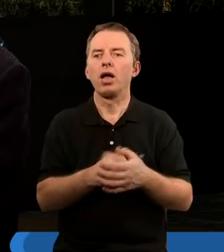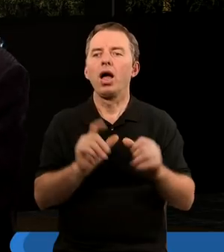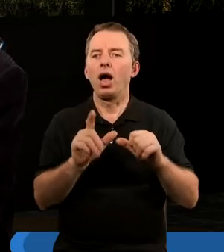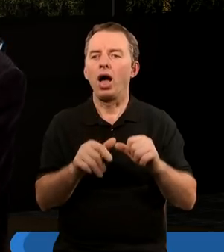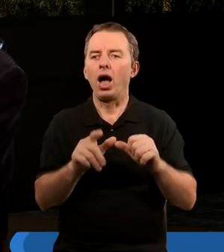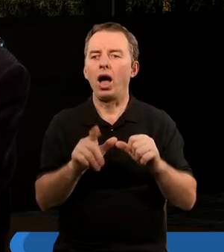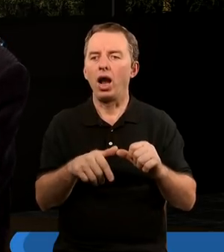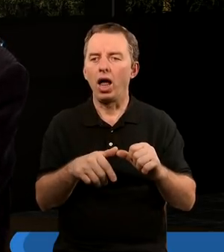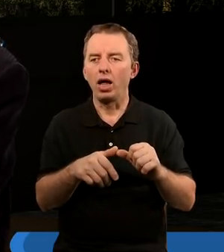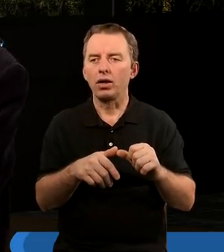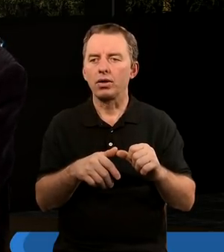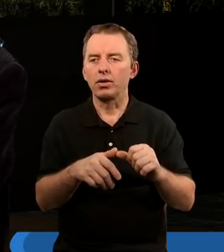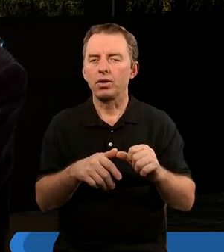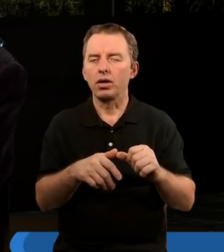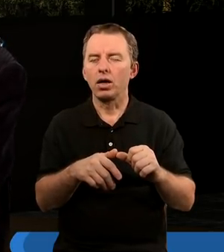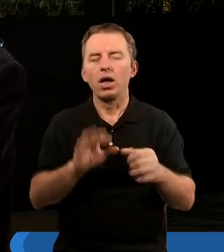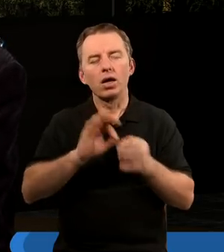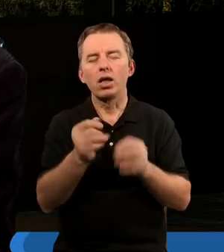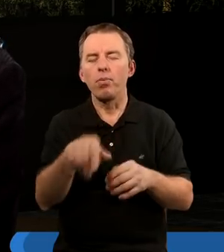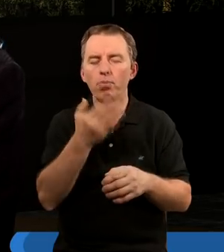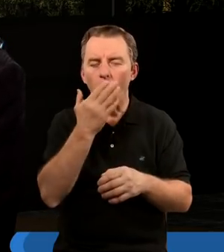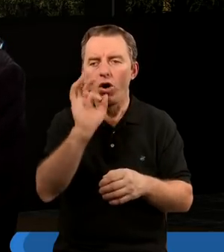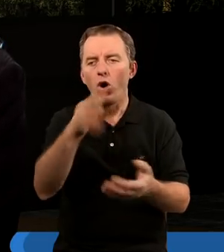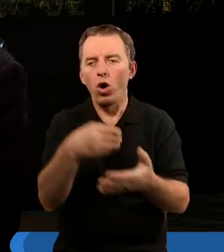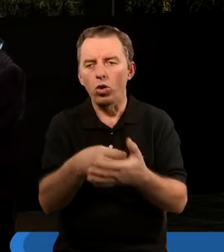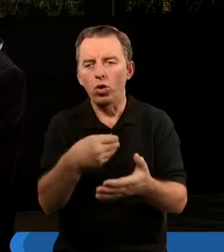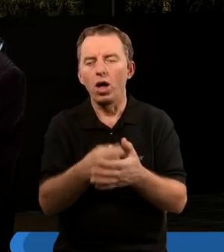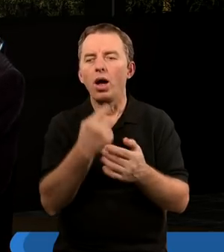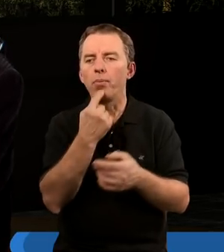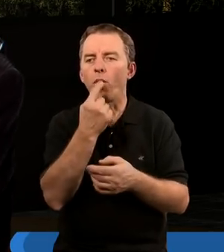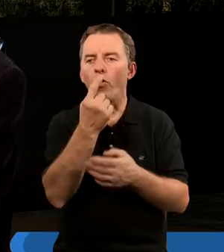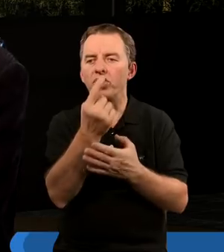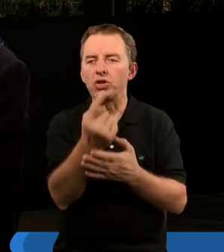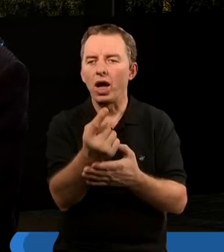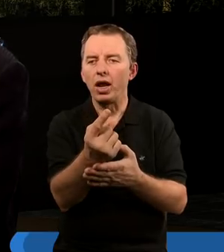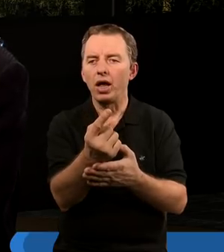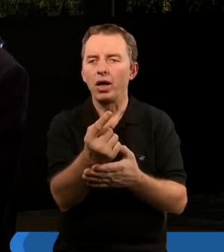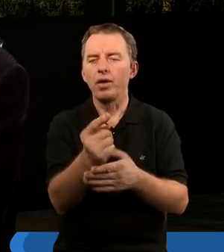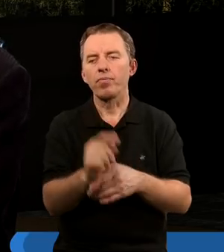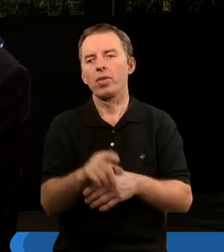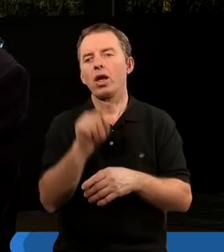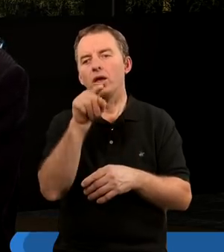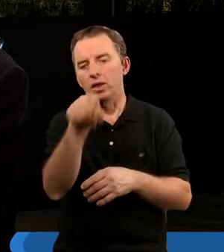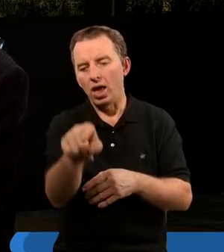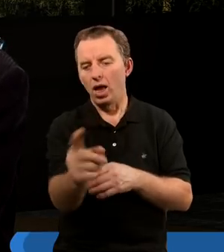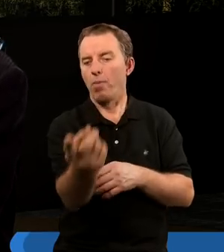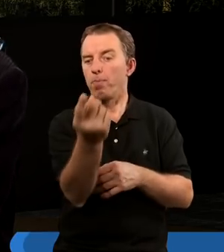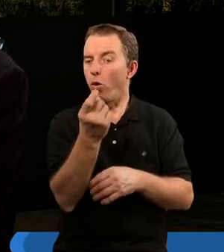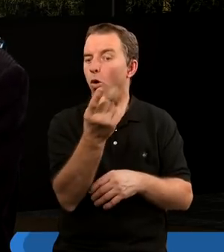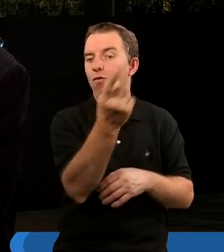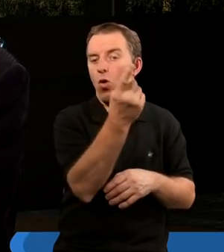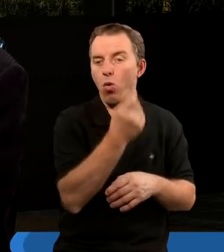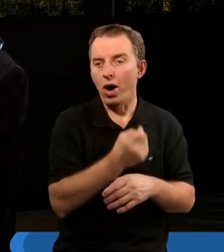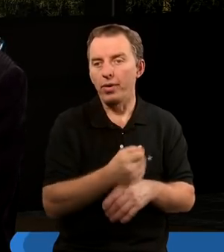Ale gdy mowa o tym odkupieniu, to jest powiedziane i ty powołałeś sobie